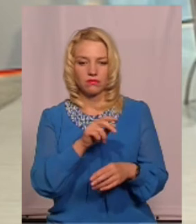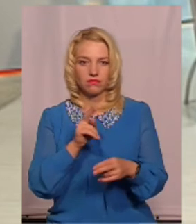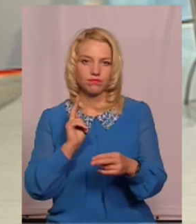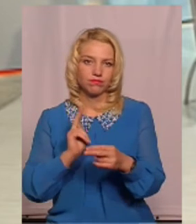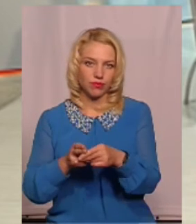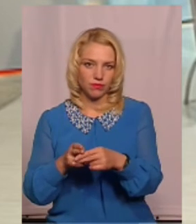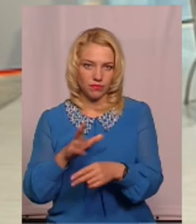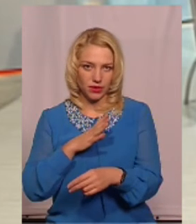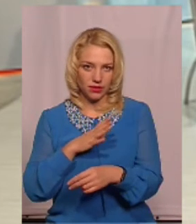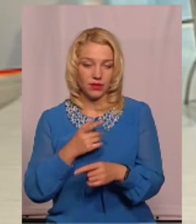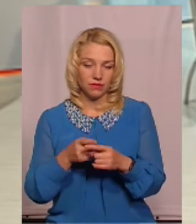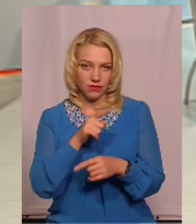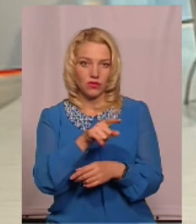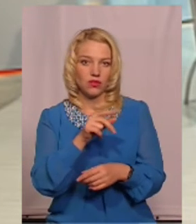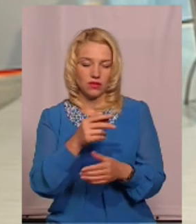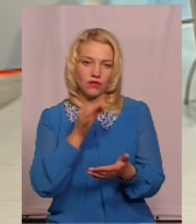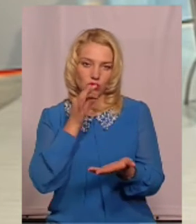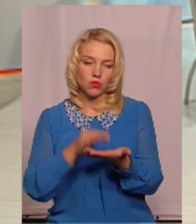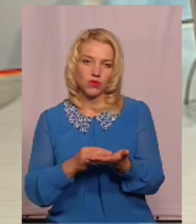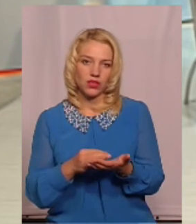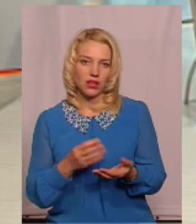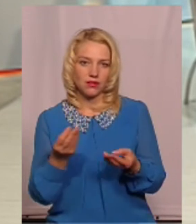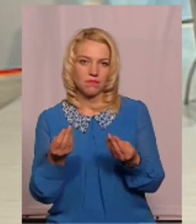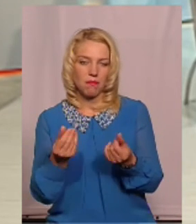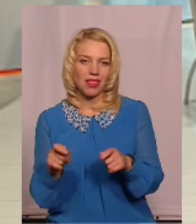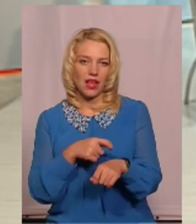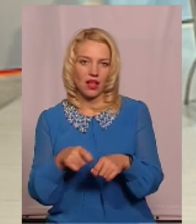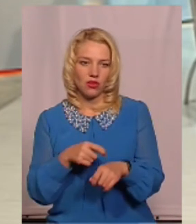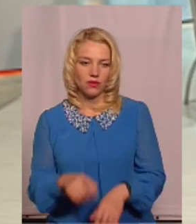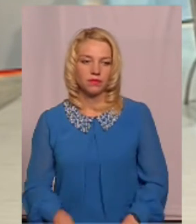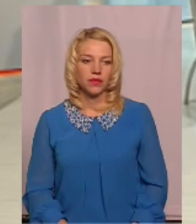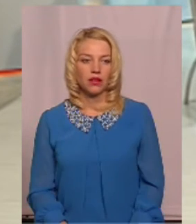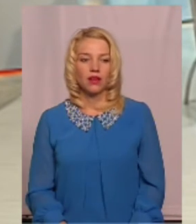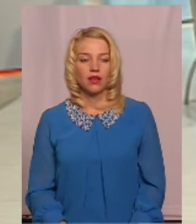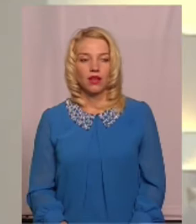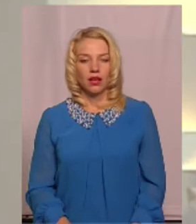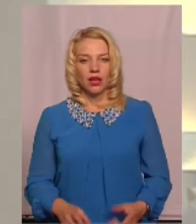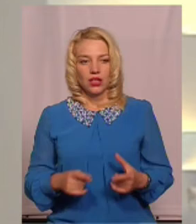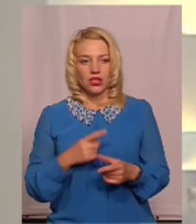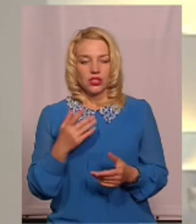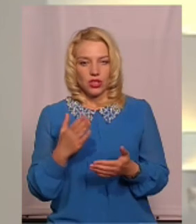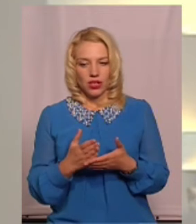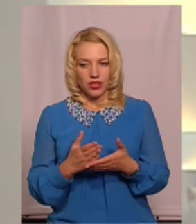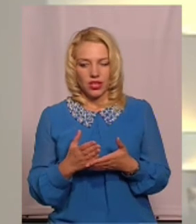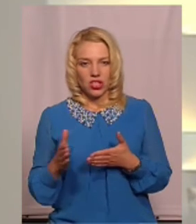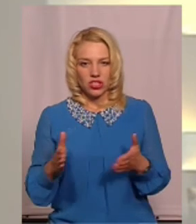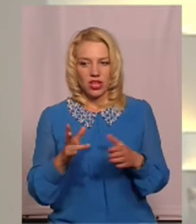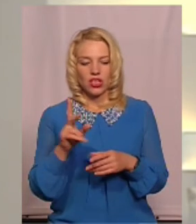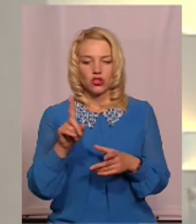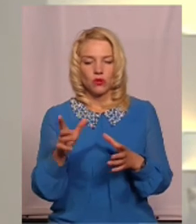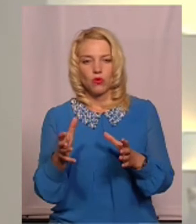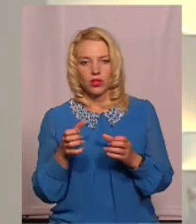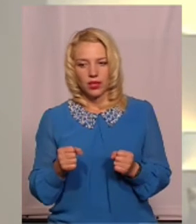цей процес. А є якісь шляхи отримати дозвіл на те, щоб опублікувати фотографії, скажімо так,